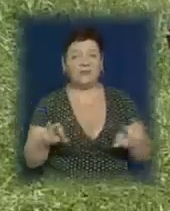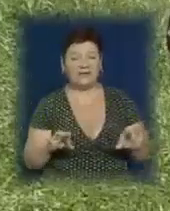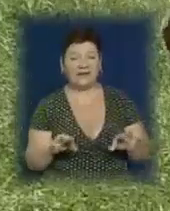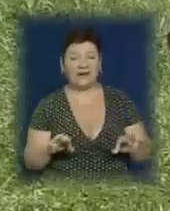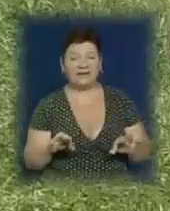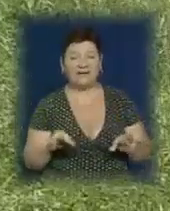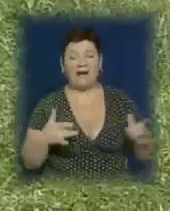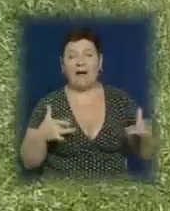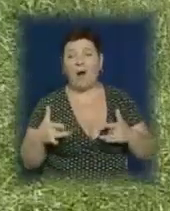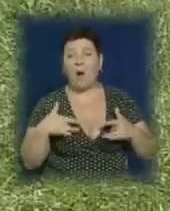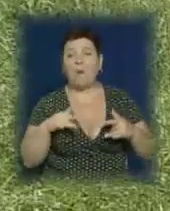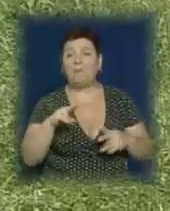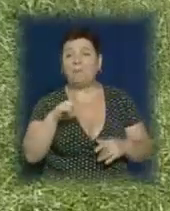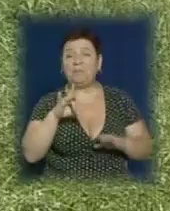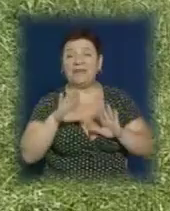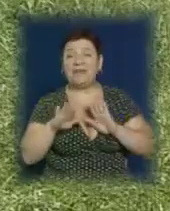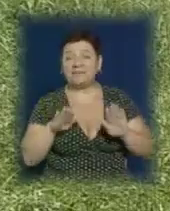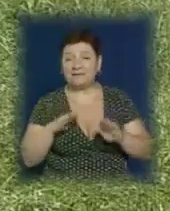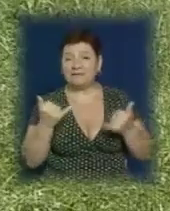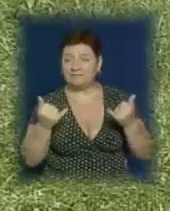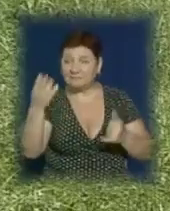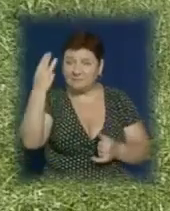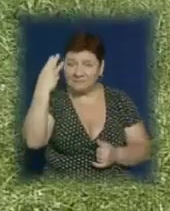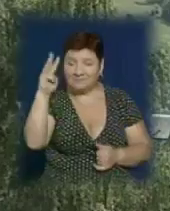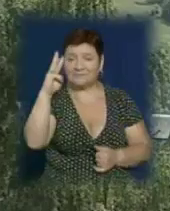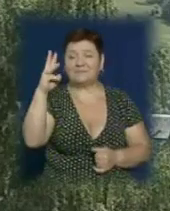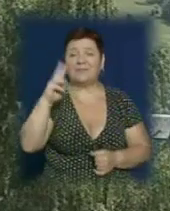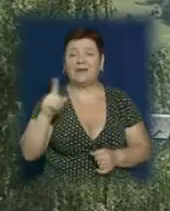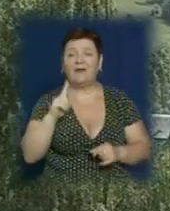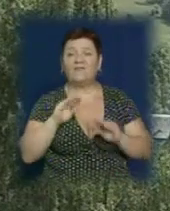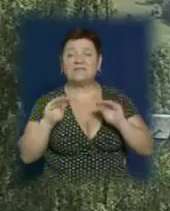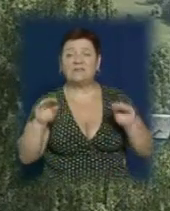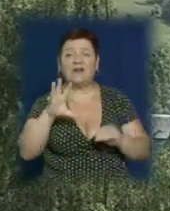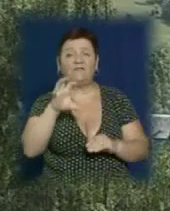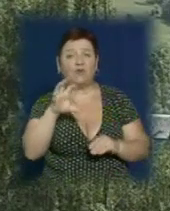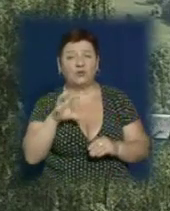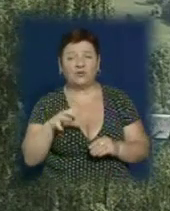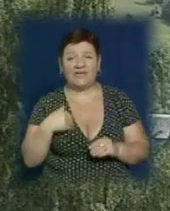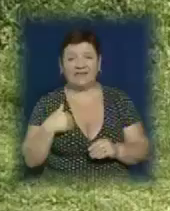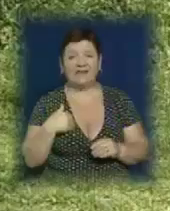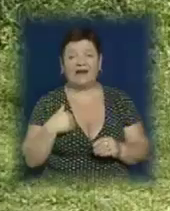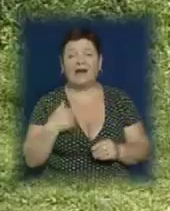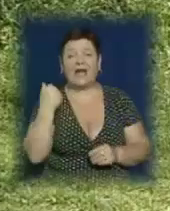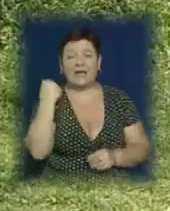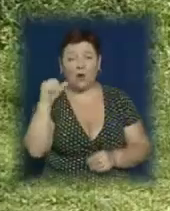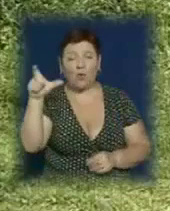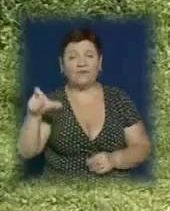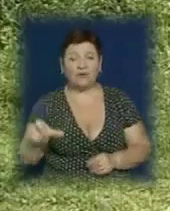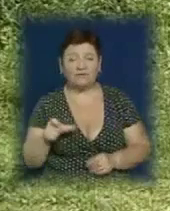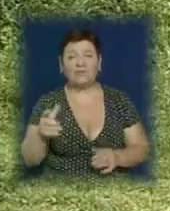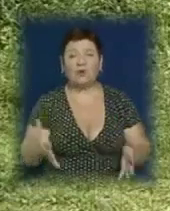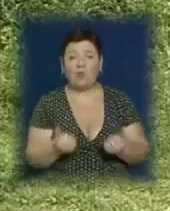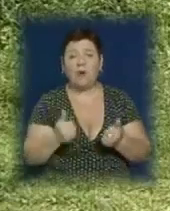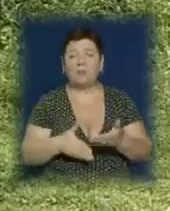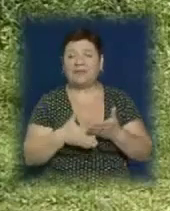'єса була для дітей цікавою, її трохи усучаснили. Красунні принцеси виставляли фото у Фейсбук та Інстаграм. А герої рятівнику вдячні